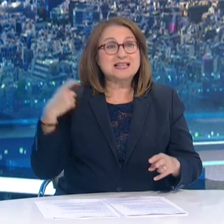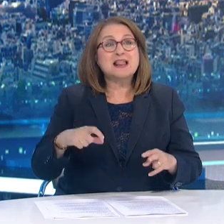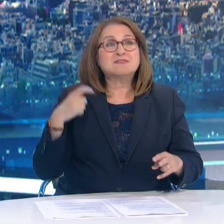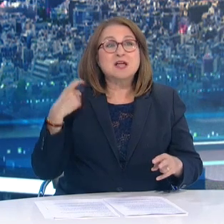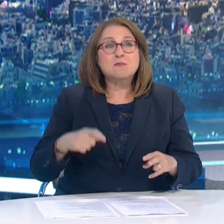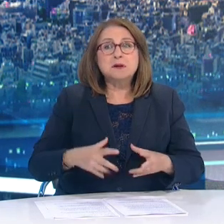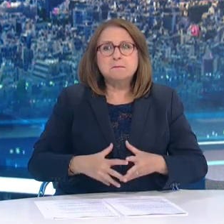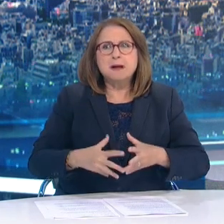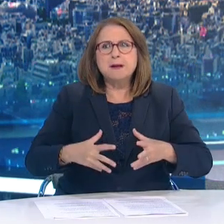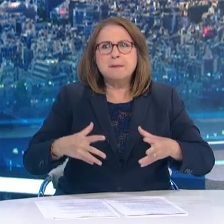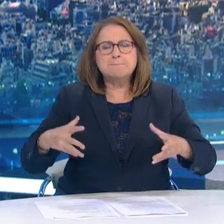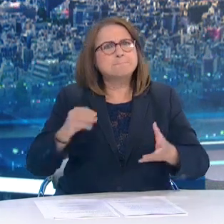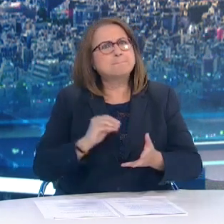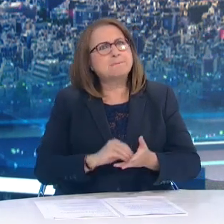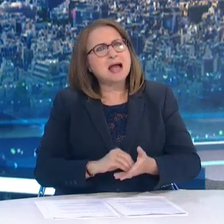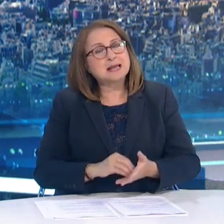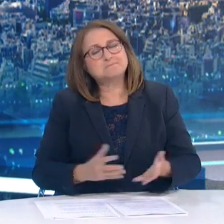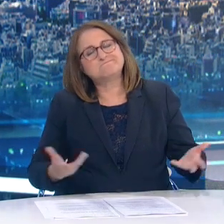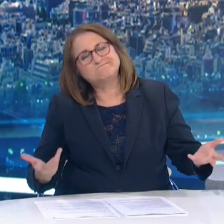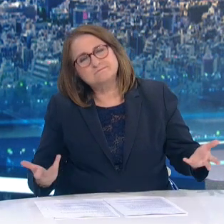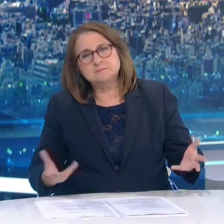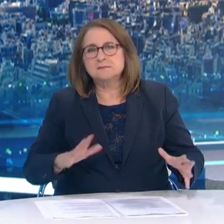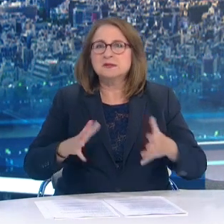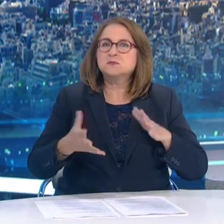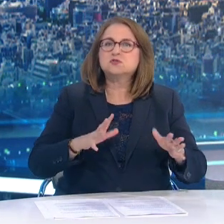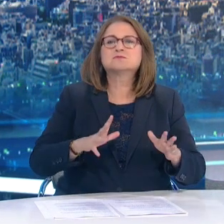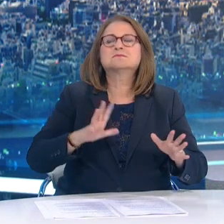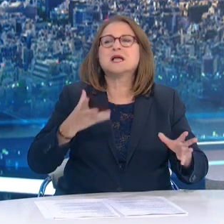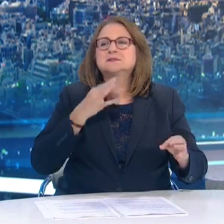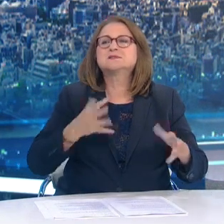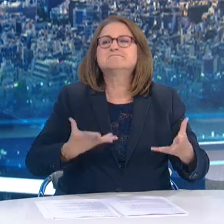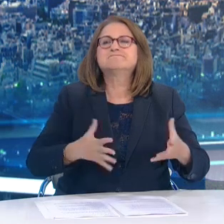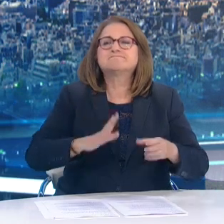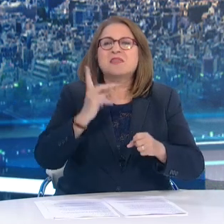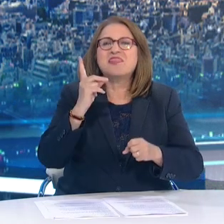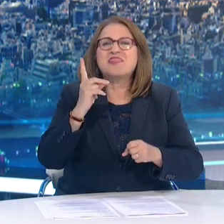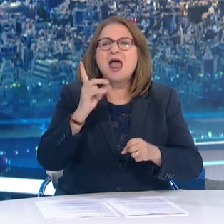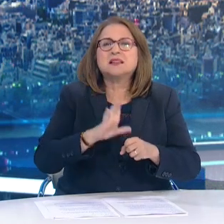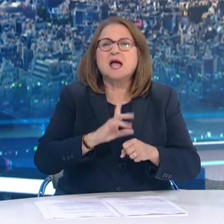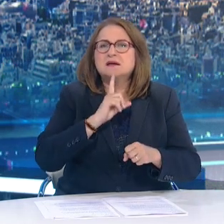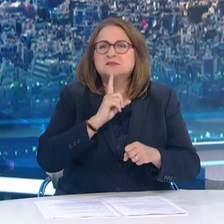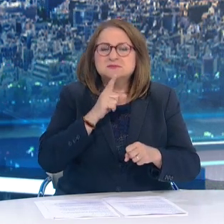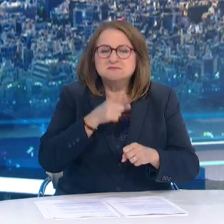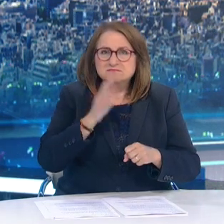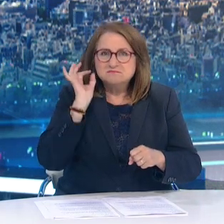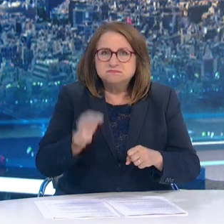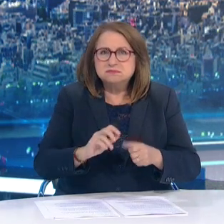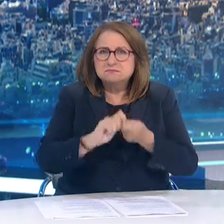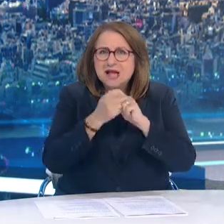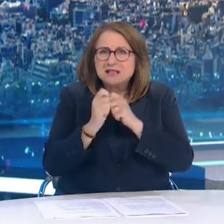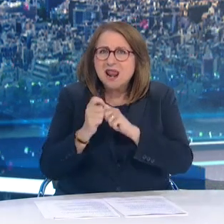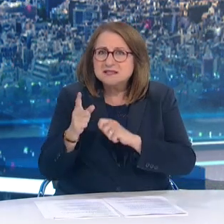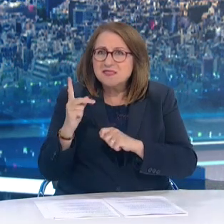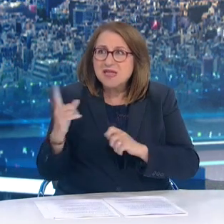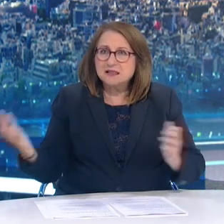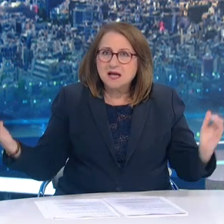οφείλεται τόσο στη χαλάρωση των μέτρων ατομικής προστασίας αλλά και στη διασπορά της μετάλλαξης ΔΕΛΤΑ. Έχουμε ήδη τα πρώτα κρουσμάτα της